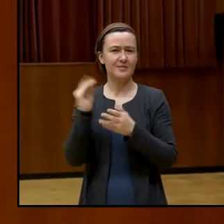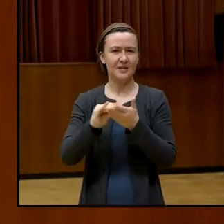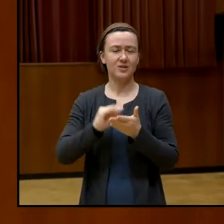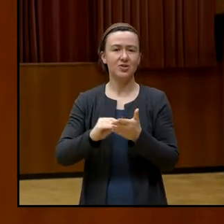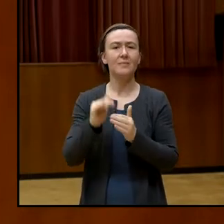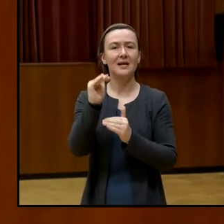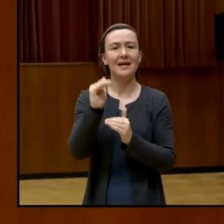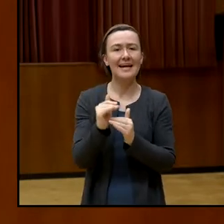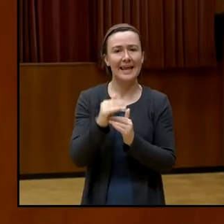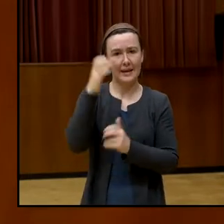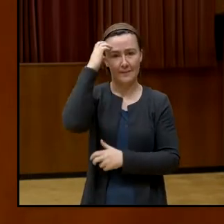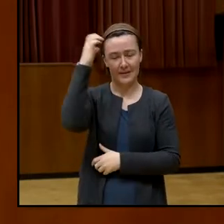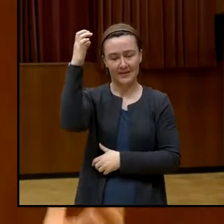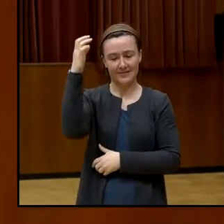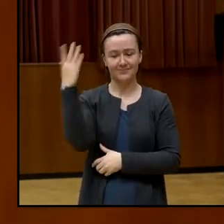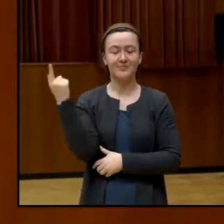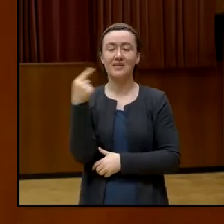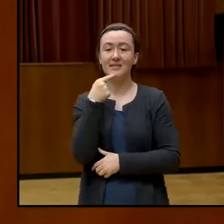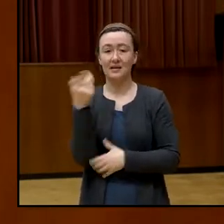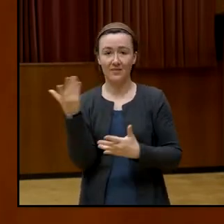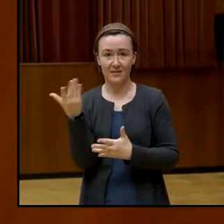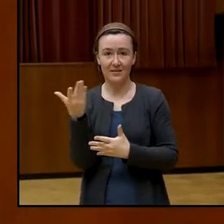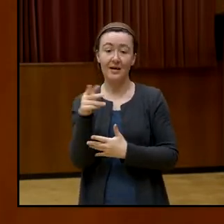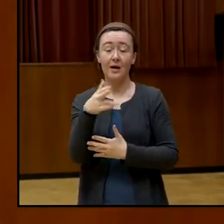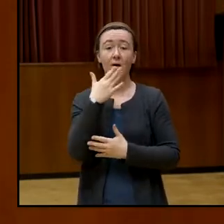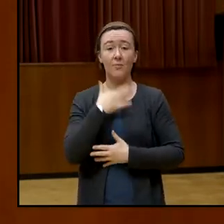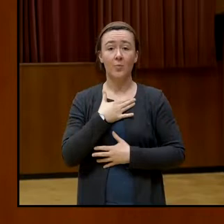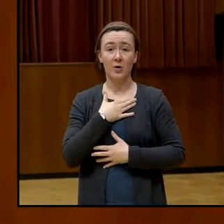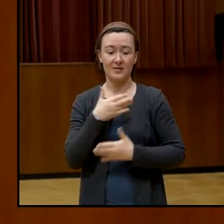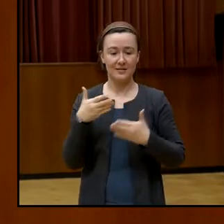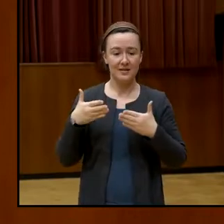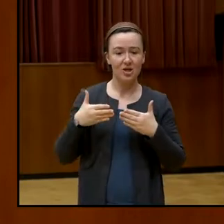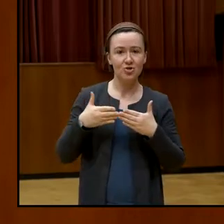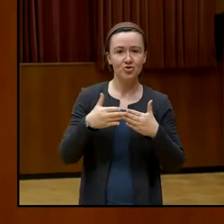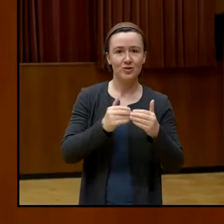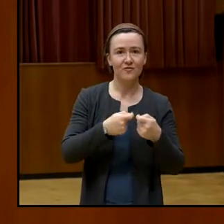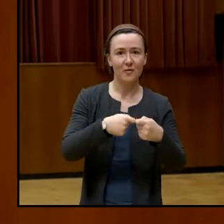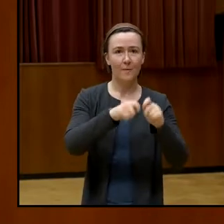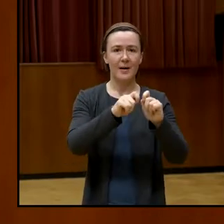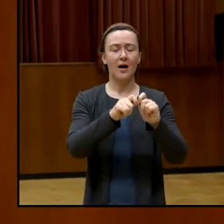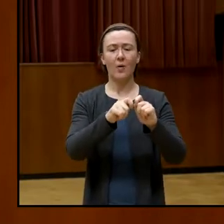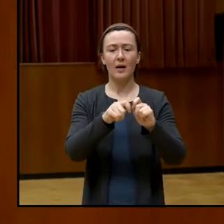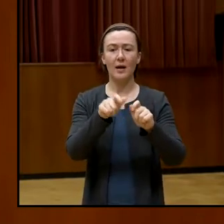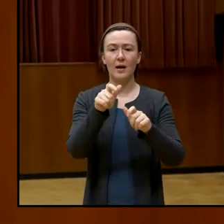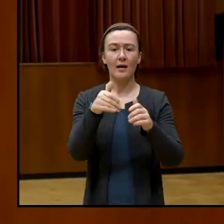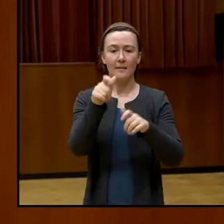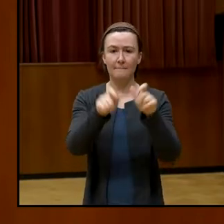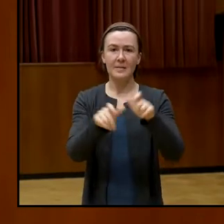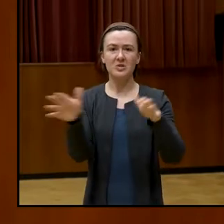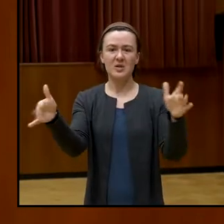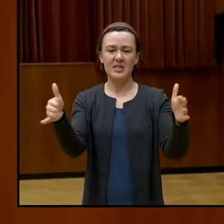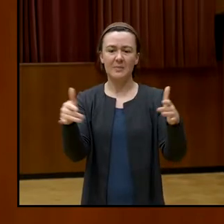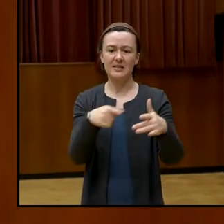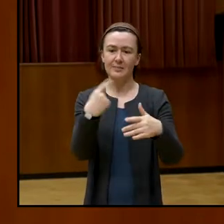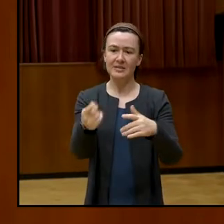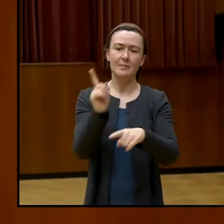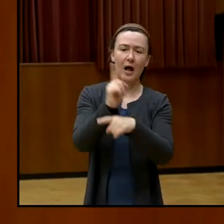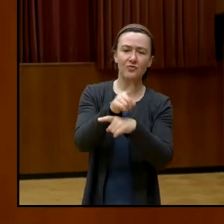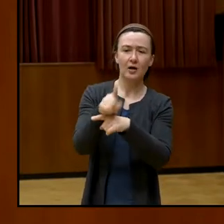dann hole nicht Menschen zusammen, die Bäume umschneiden und Seile binden. Nein,